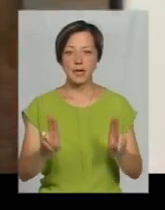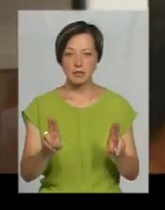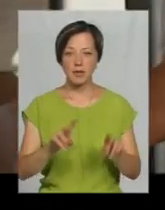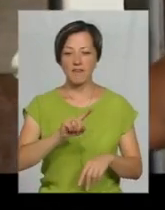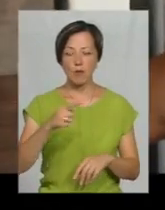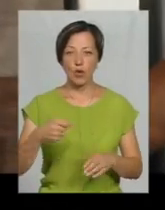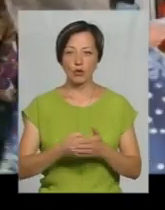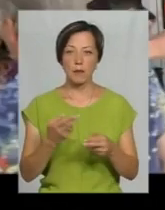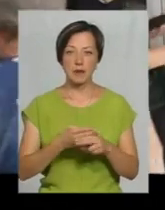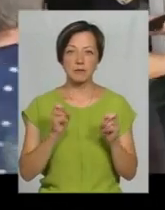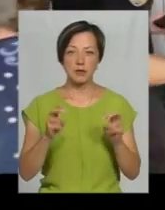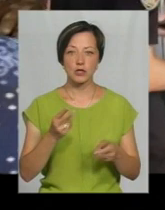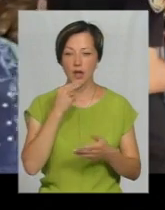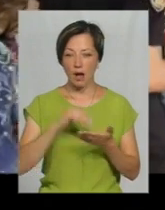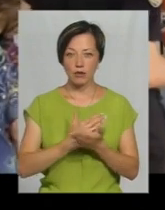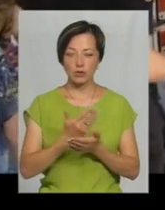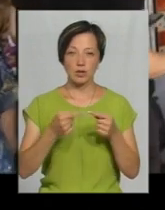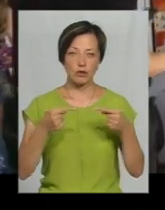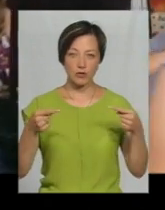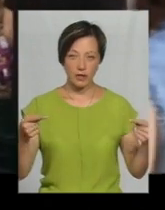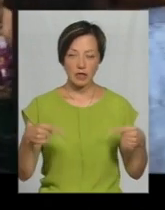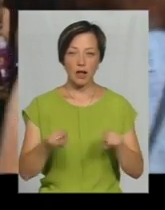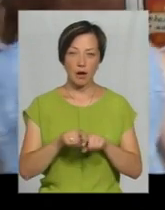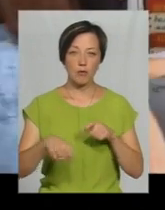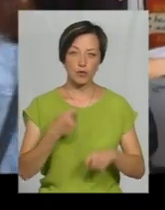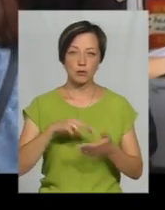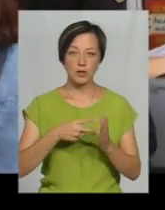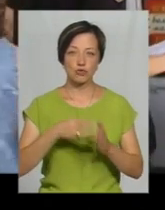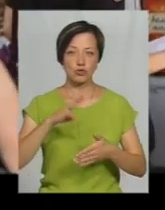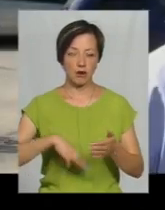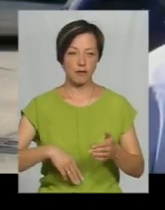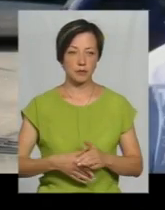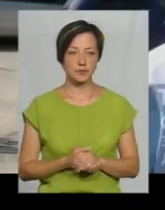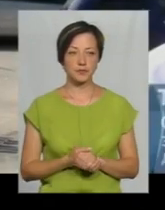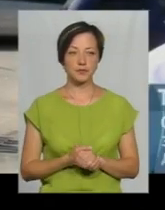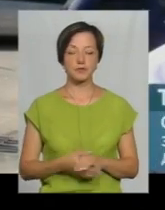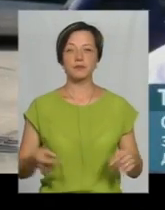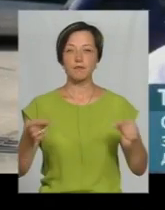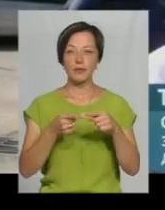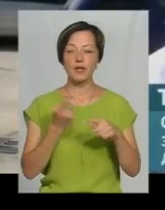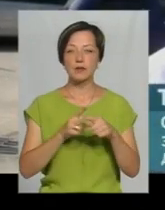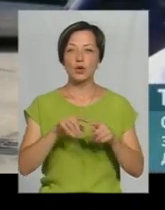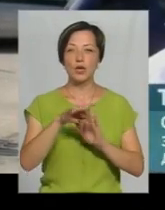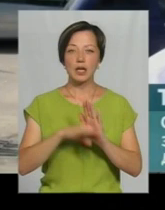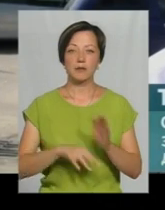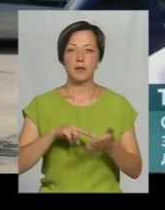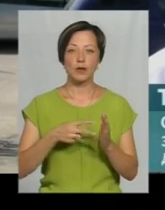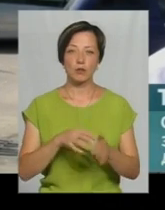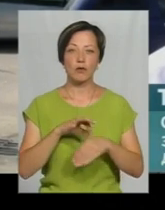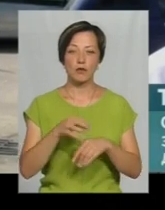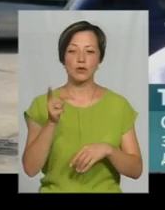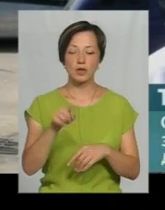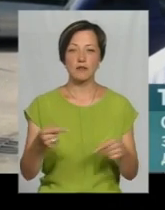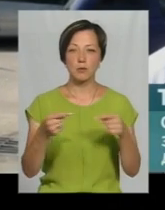вимоги до безпечності та якості харчових продуктів, за таке порушення передбачений штраф. Відповідно до цього реєстру ми плануємо і проводимо вже тоді